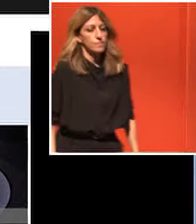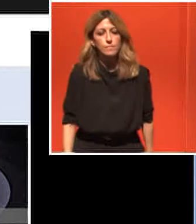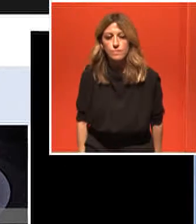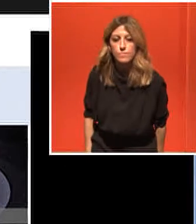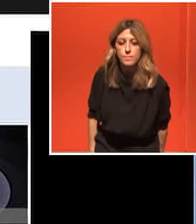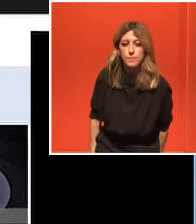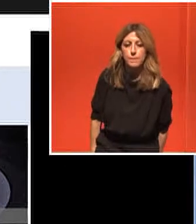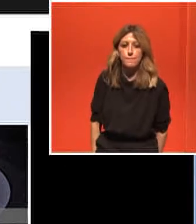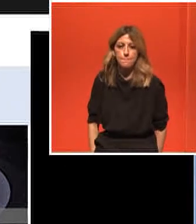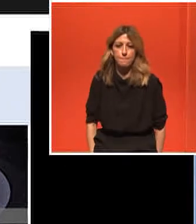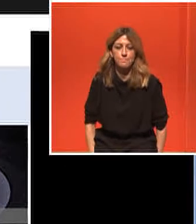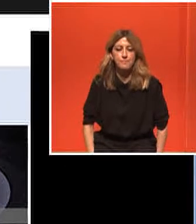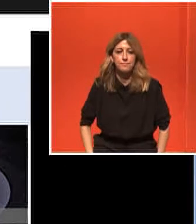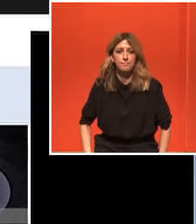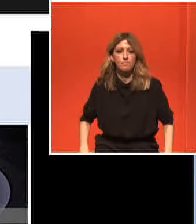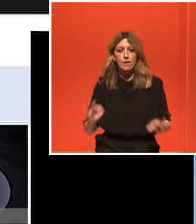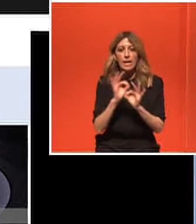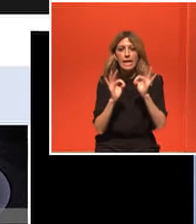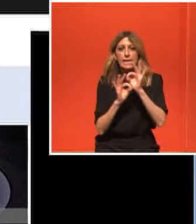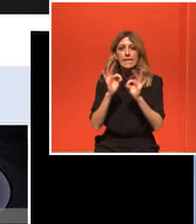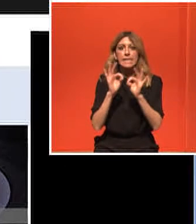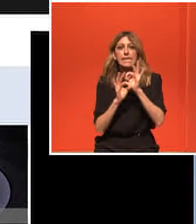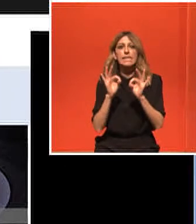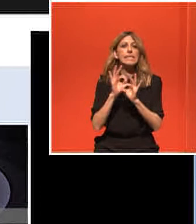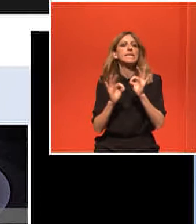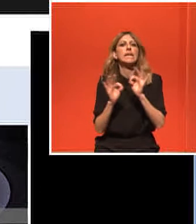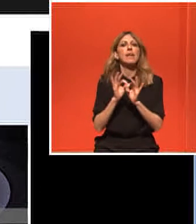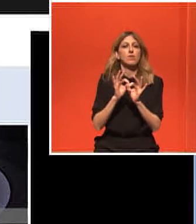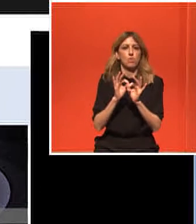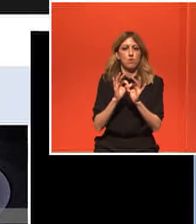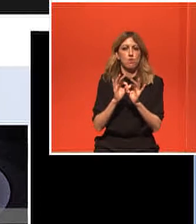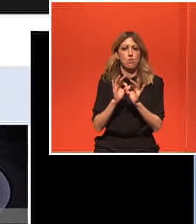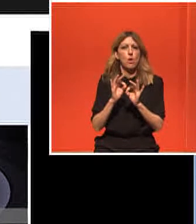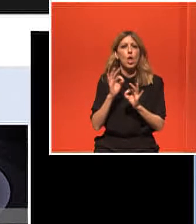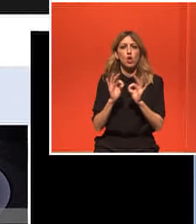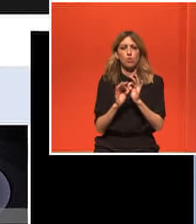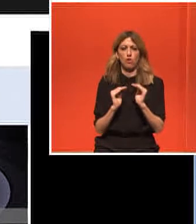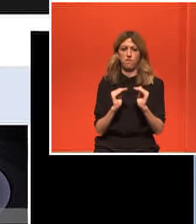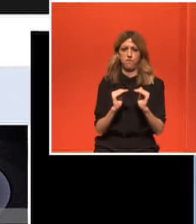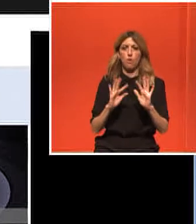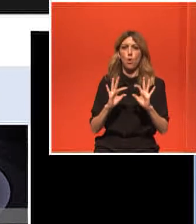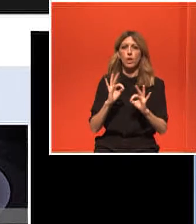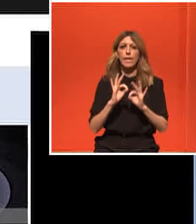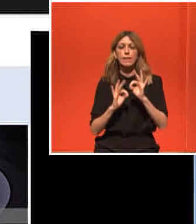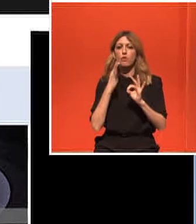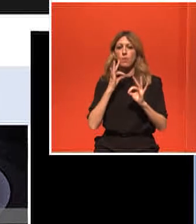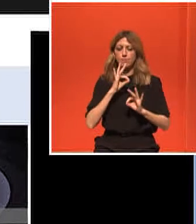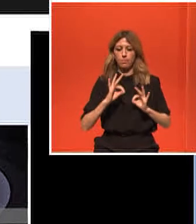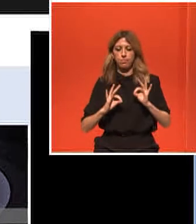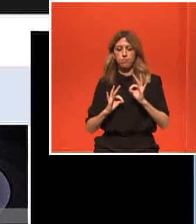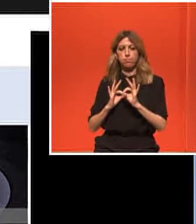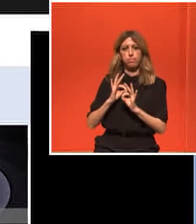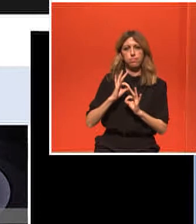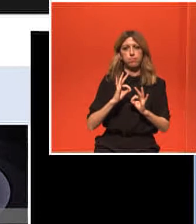ιστούς για να μείνει ακίνητο τα κύτταρα κουνιούνται για να μείνουν ακίνητα μέσα σε ένα ιστό πρέπει να